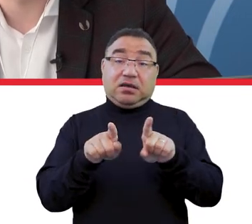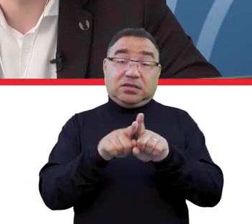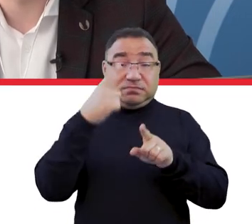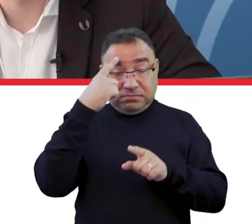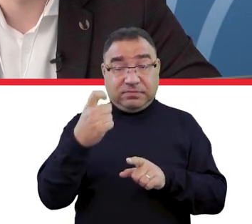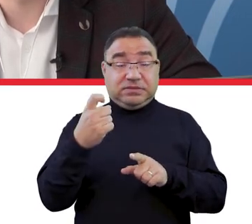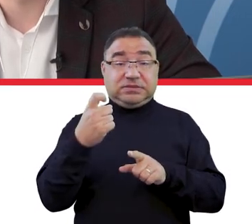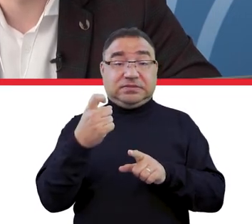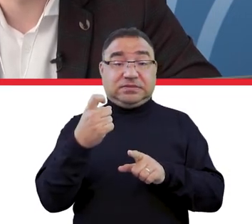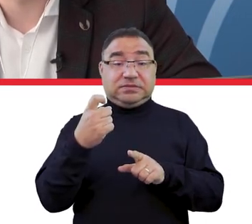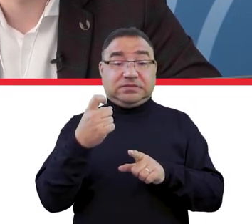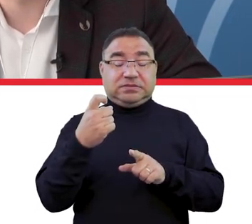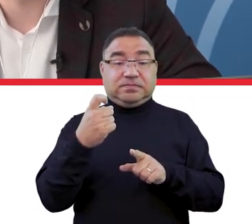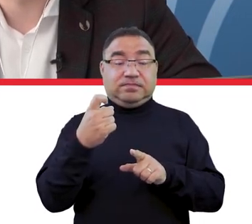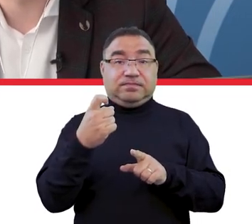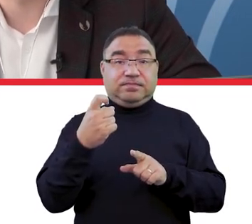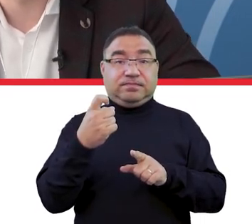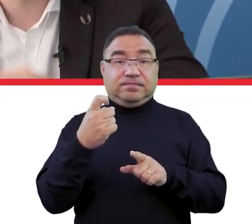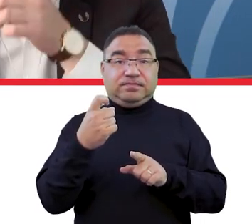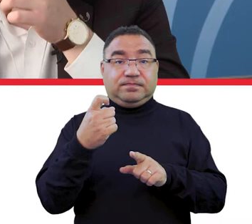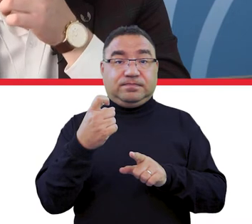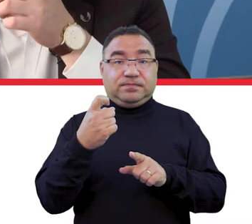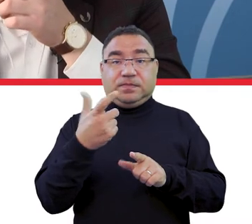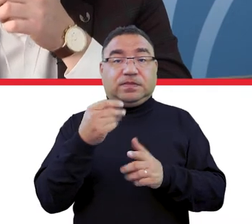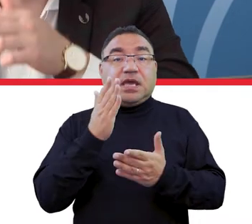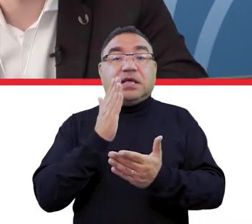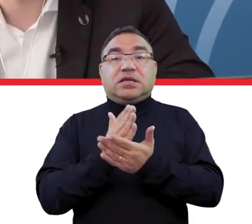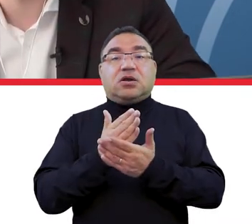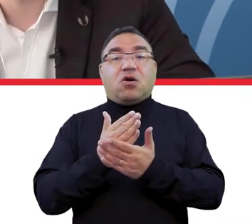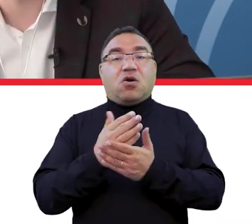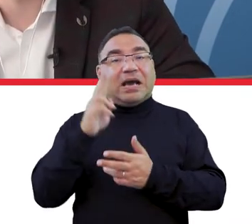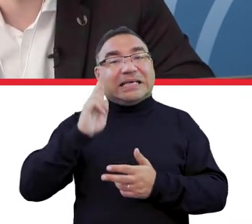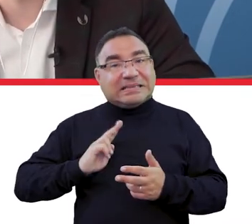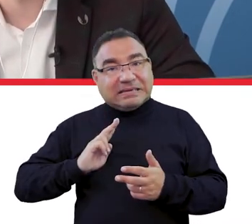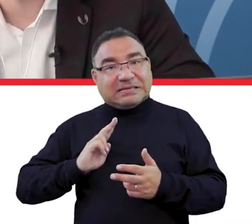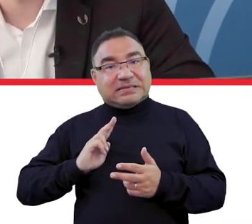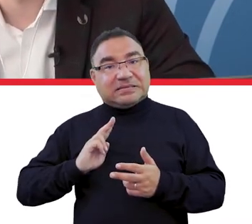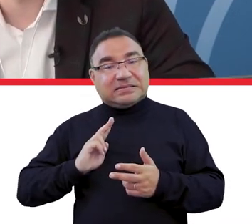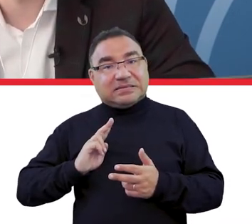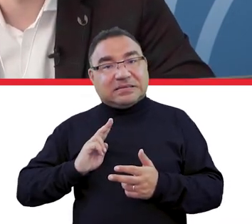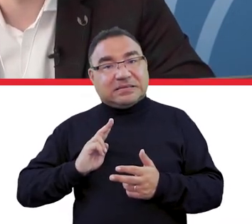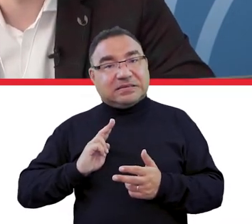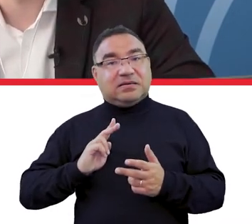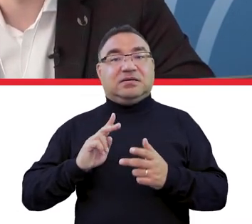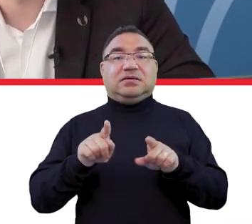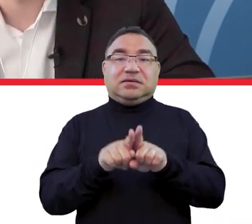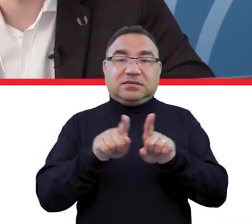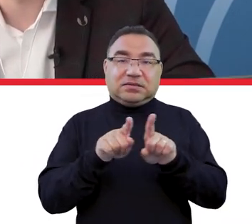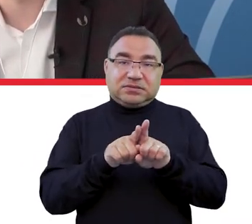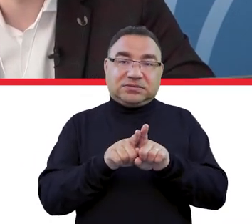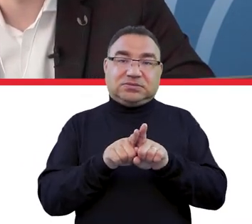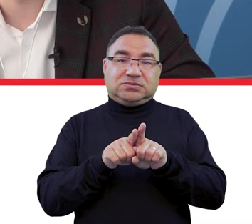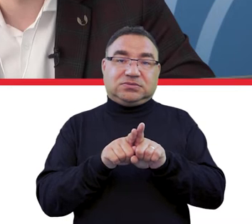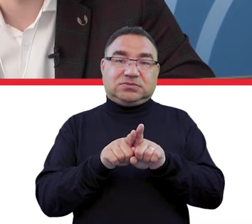pamiętamy, że nie tylko akademiki są tym rozwiązaniem, które są w gestii uczelni, te